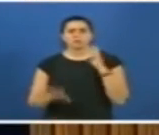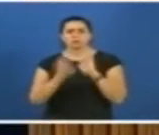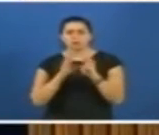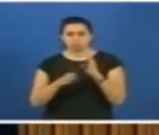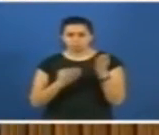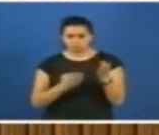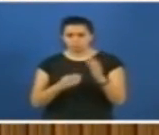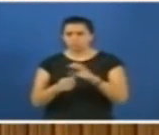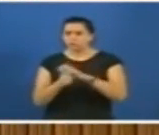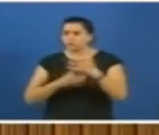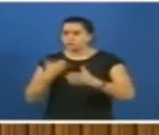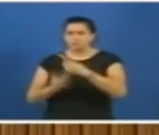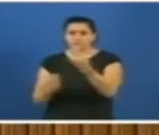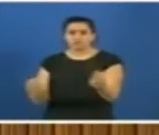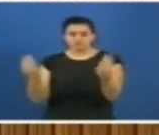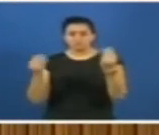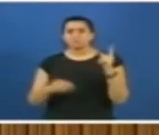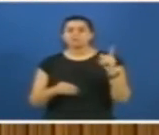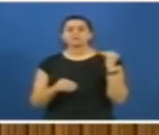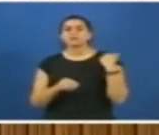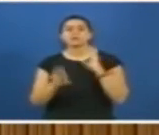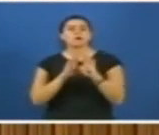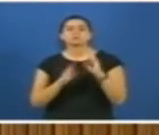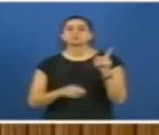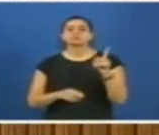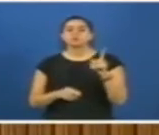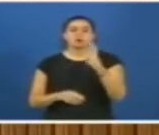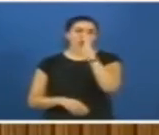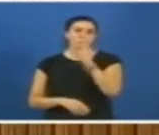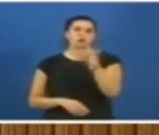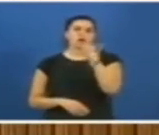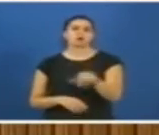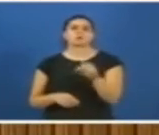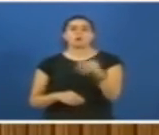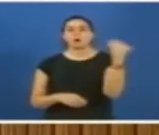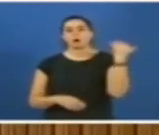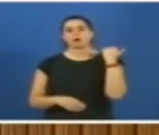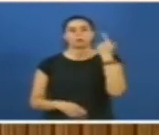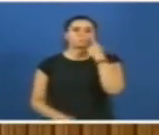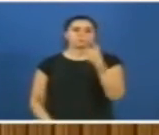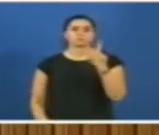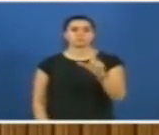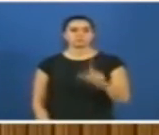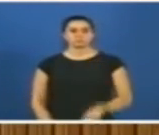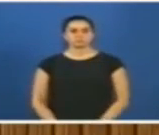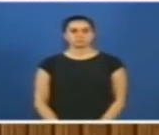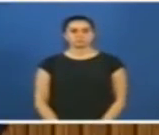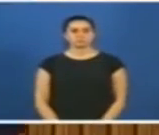ruhu mağdur yaratmak değildir. Yeni kapı ruhunun özü adalettir. Adalet. Adalettir. Adalet.